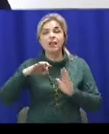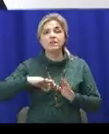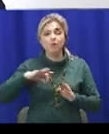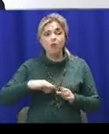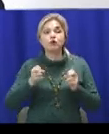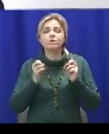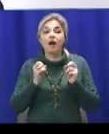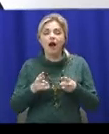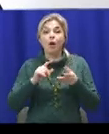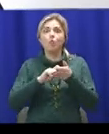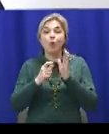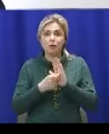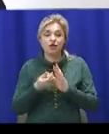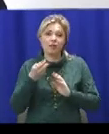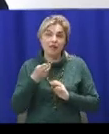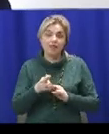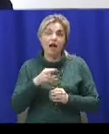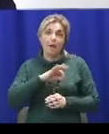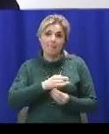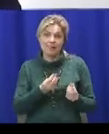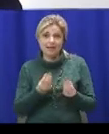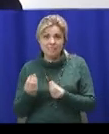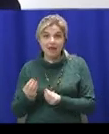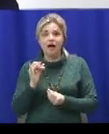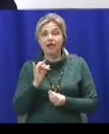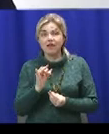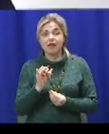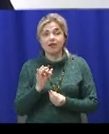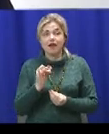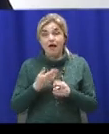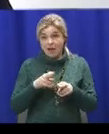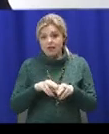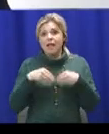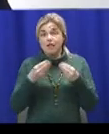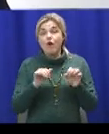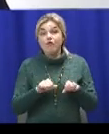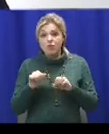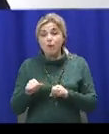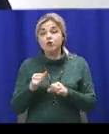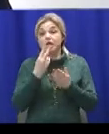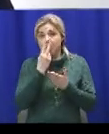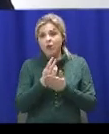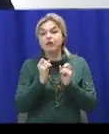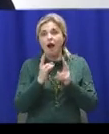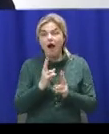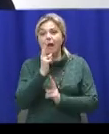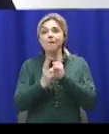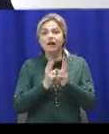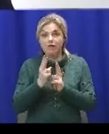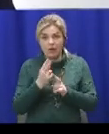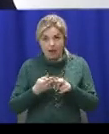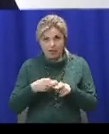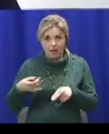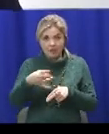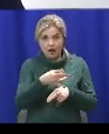поміщення для бізнесу. І на сьогодні я б хотівлювати можливість розглядати його, перепрофілірування його, можливість